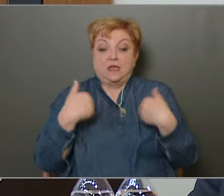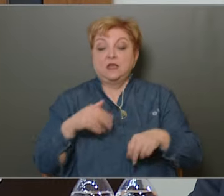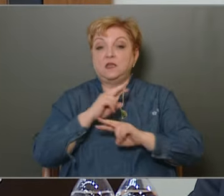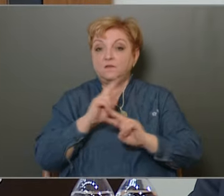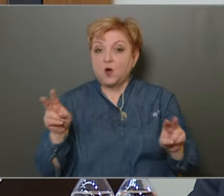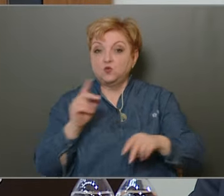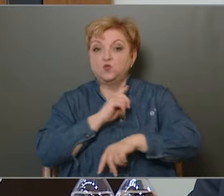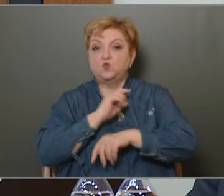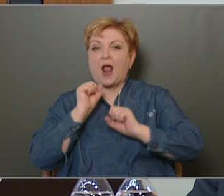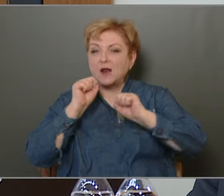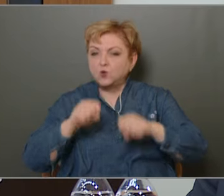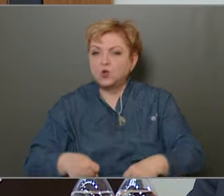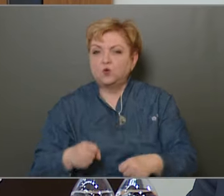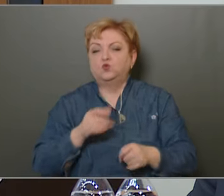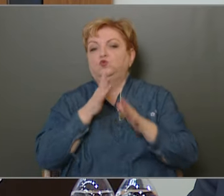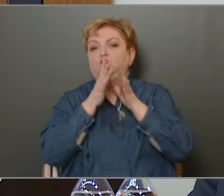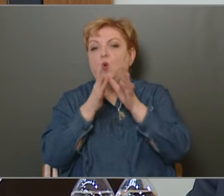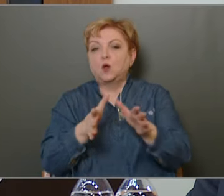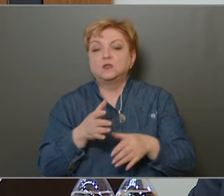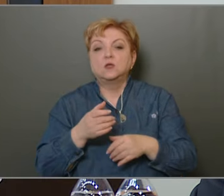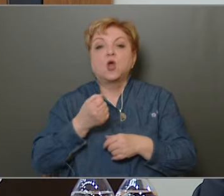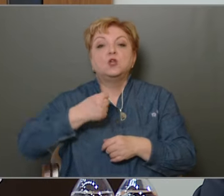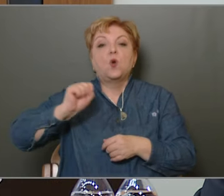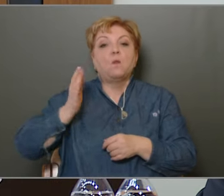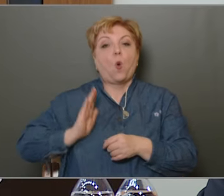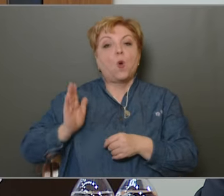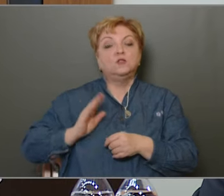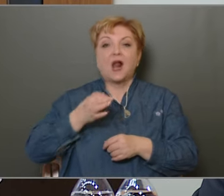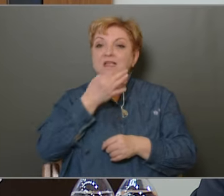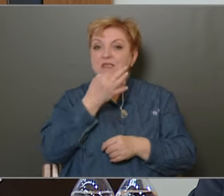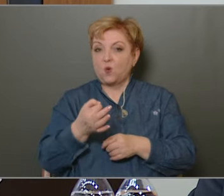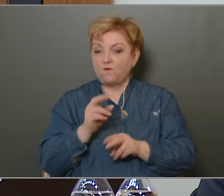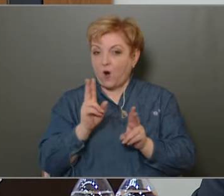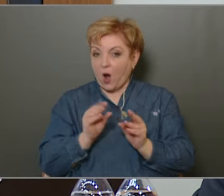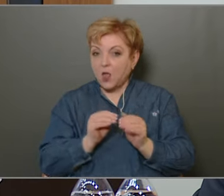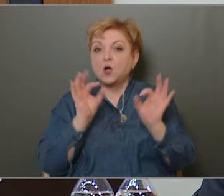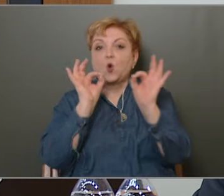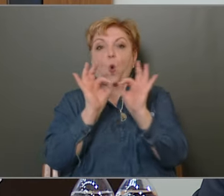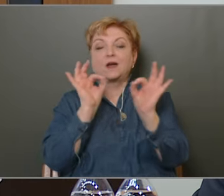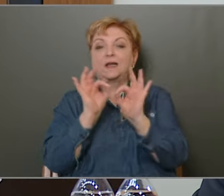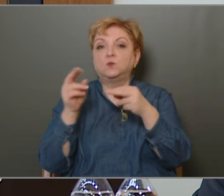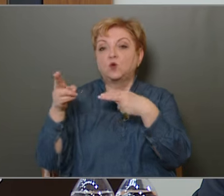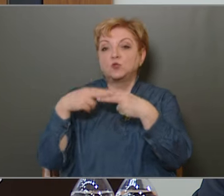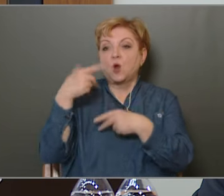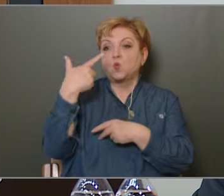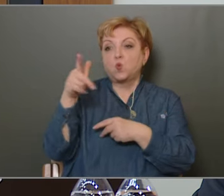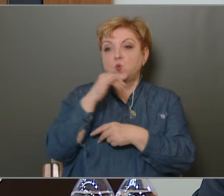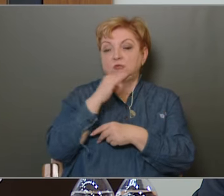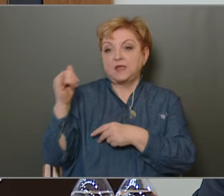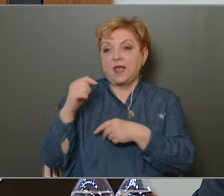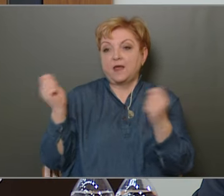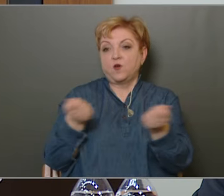ezzel az erőszakos, gyűlölködő, jobboldali kifejezéssel is. Néhány konkrétum a közel 20 éves